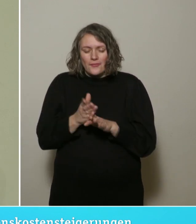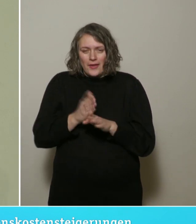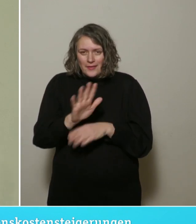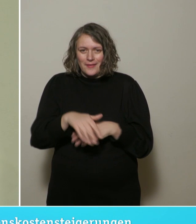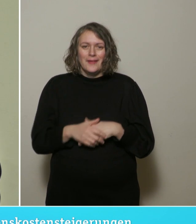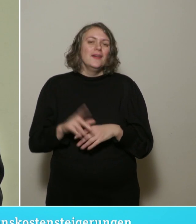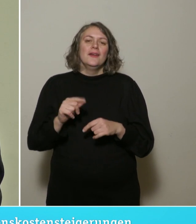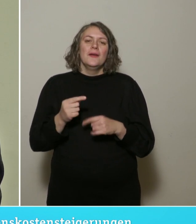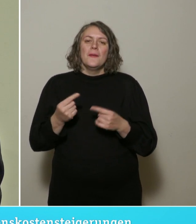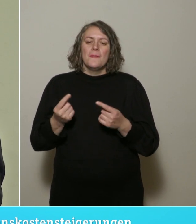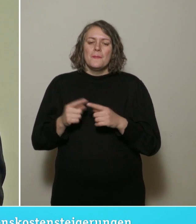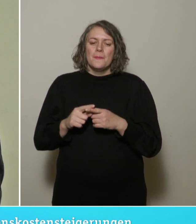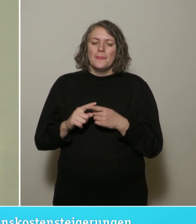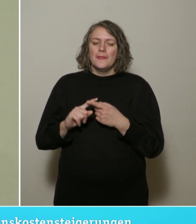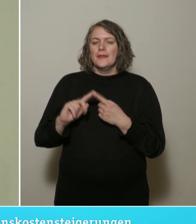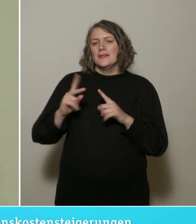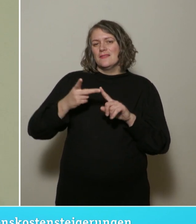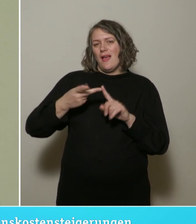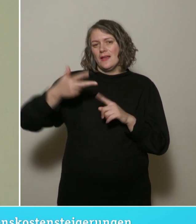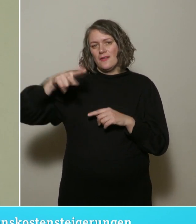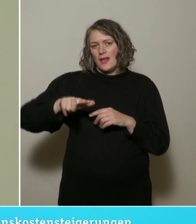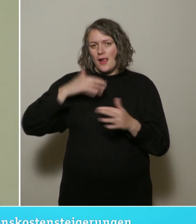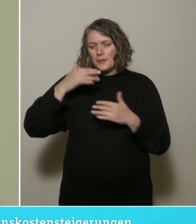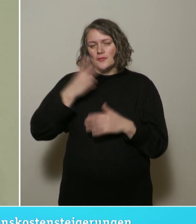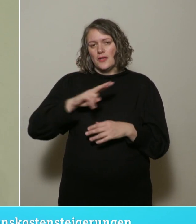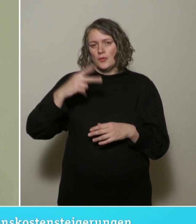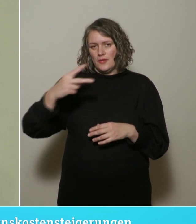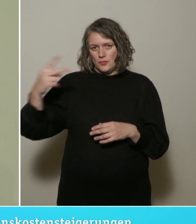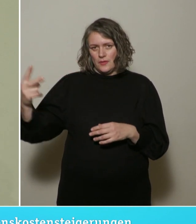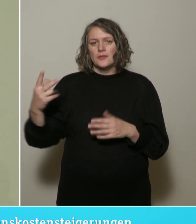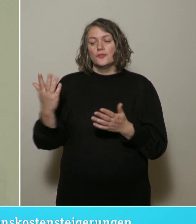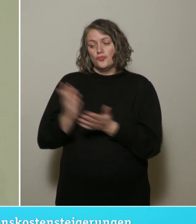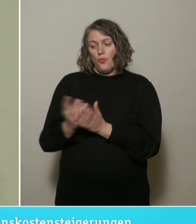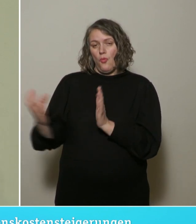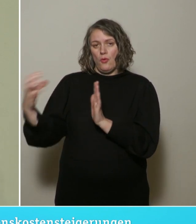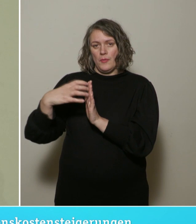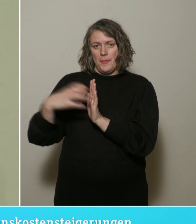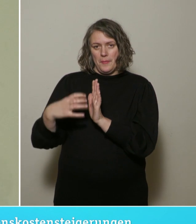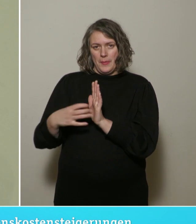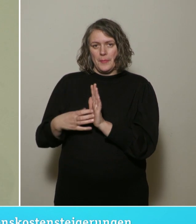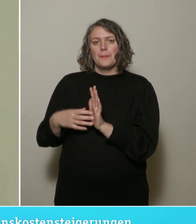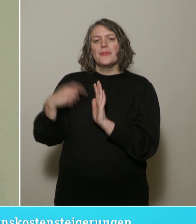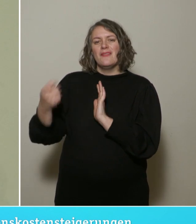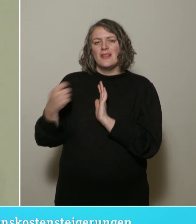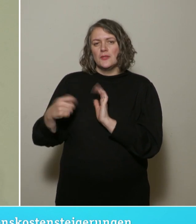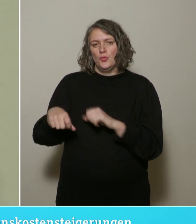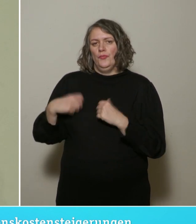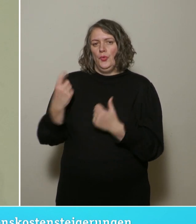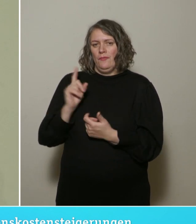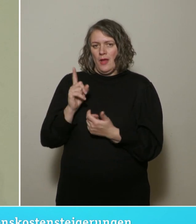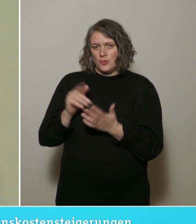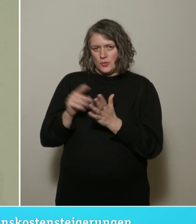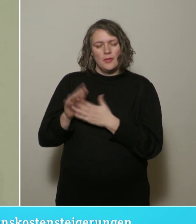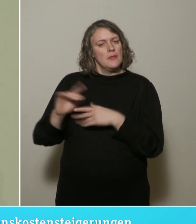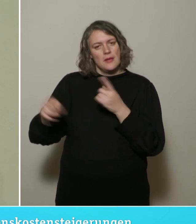ist seit dem zweiten Quartalsbericht 2022 eine Aufstellung zum Frühwarnsystem Investitionen regelmäßig Gegenstand des Quartalsberichts.